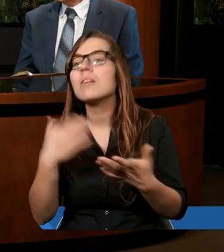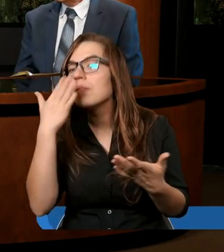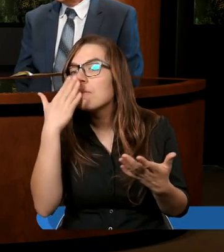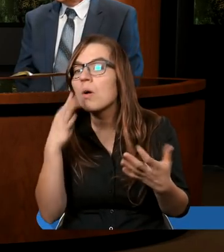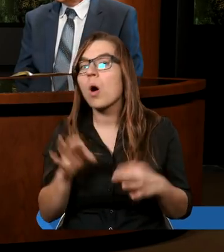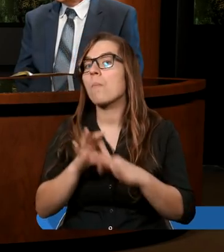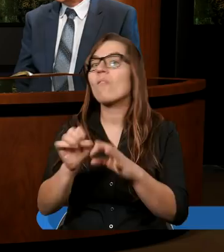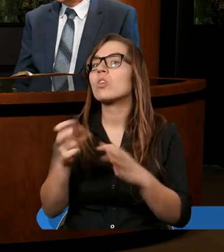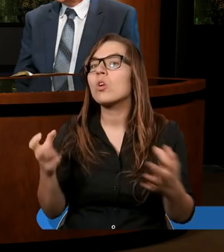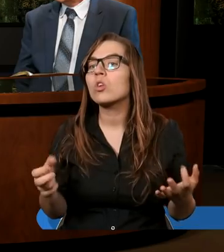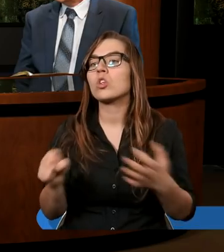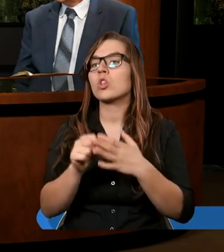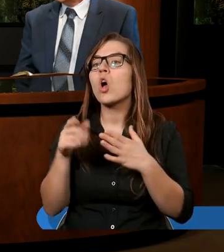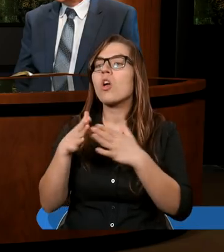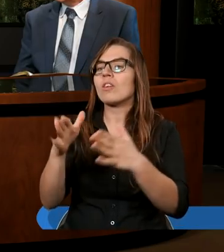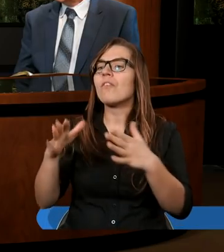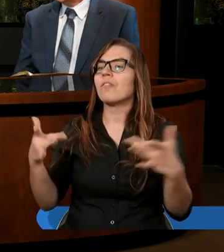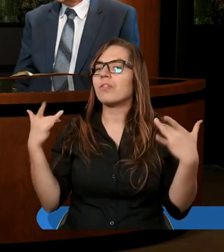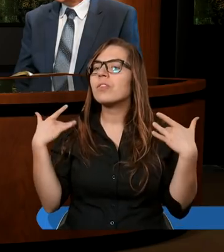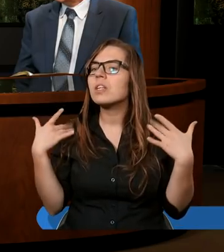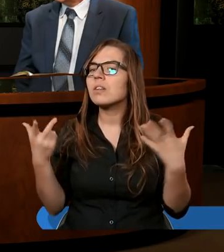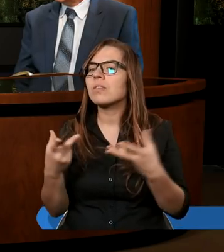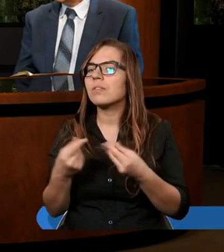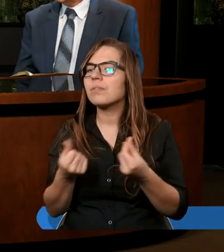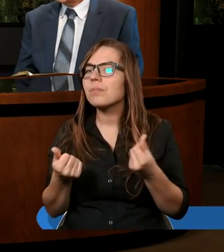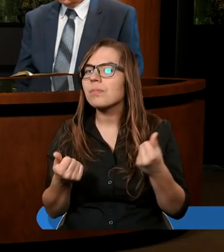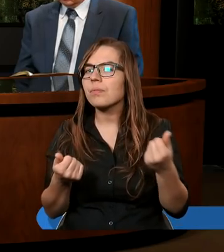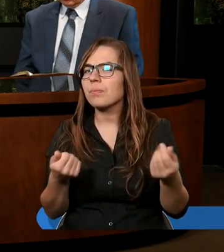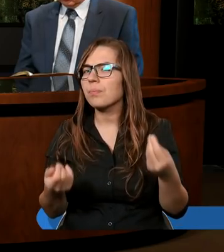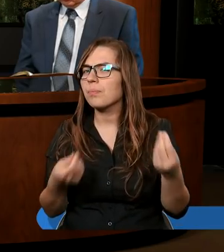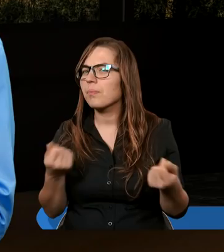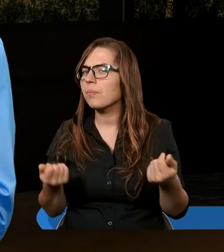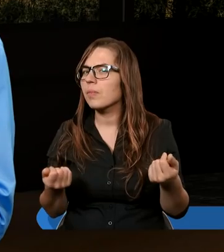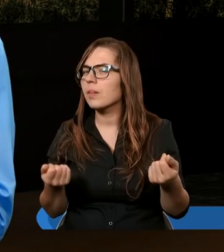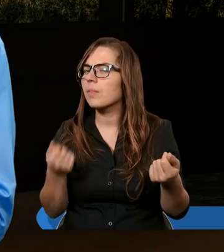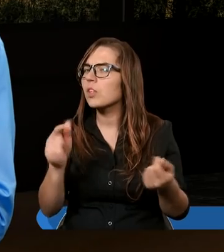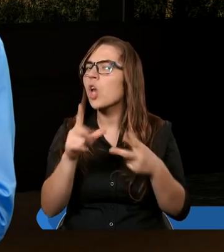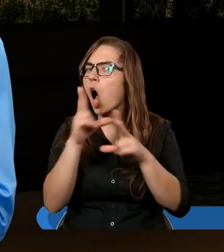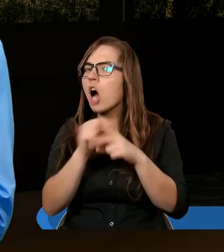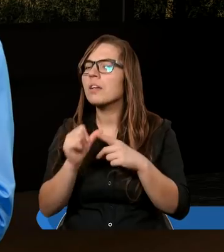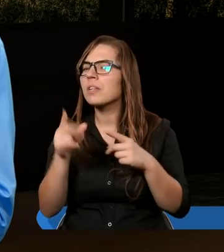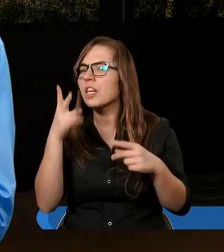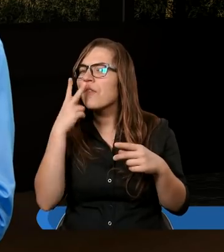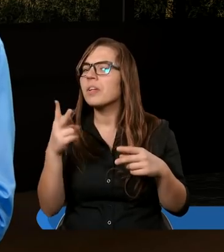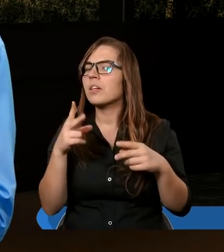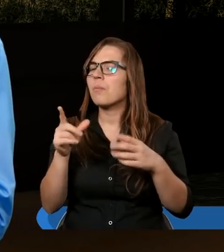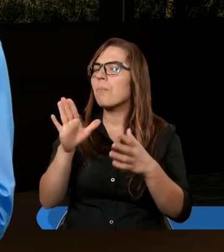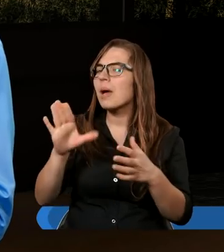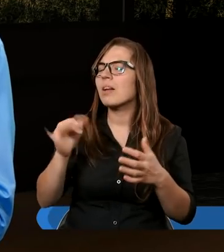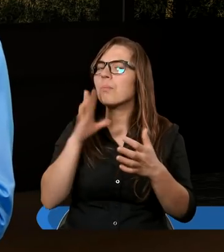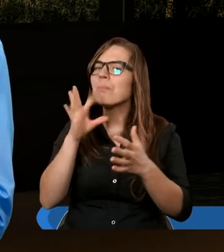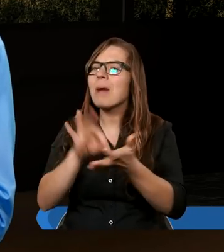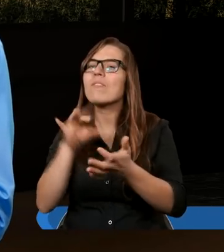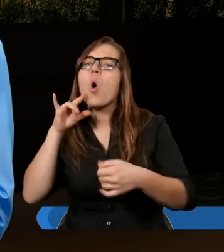prowadził do tego, że nawet najwięksi wrogowie czasami się godzili. Tutaj oczywiście widzimy, że oni też mieli pewną